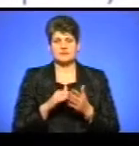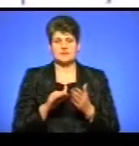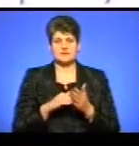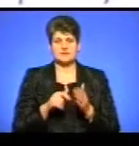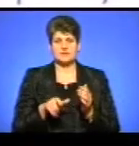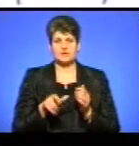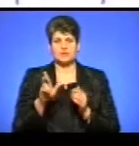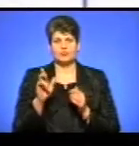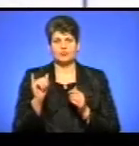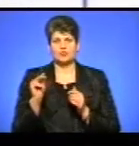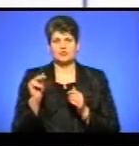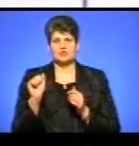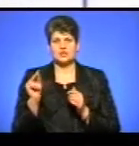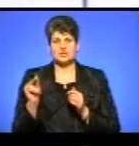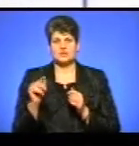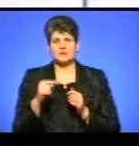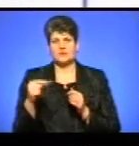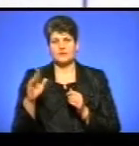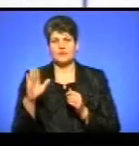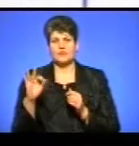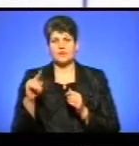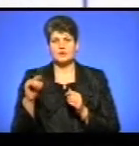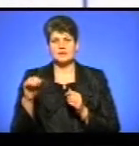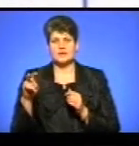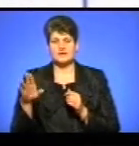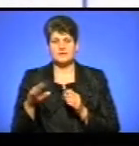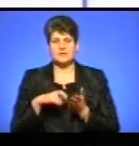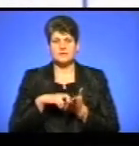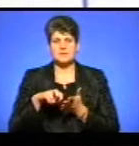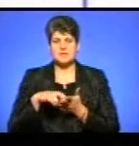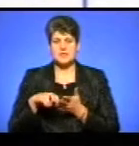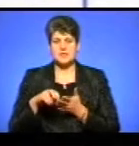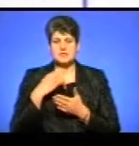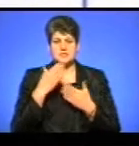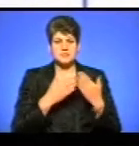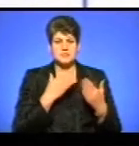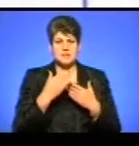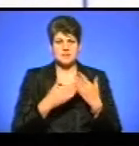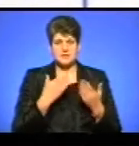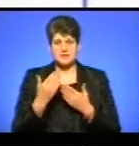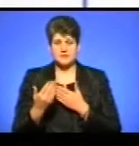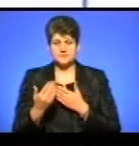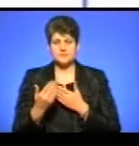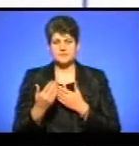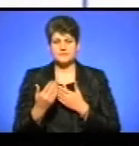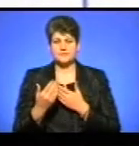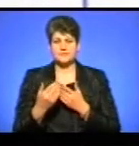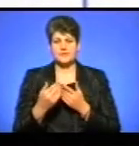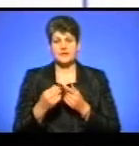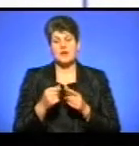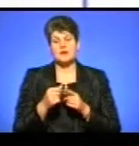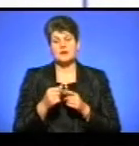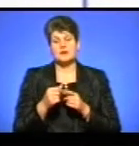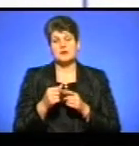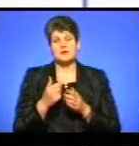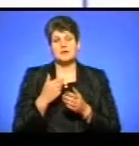дорозі Бучич-Возелів. Ми надіслали їм були запити інформаційні, на деякі запити ми